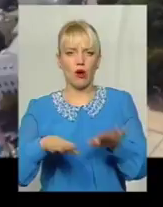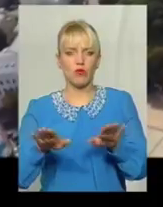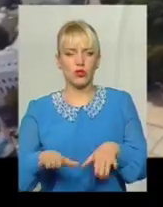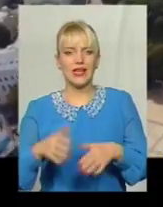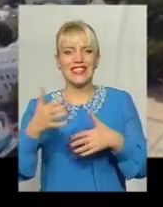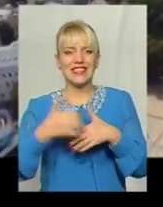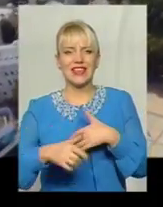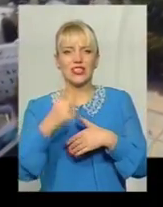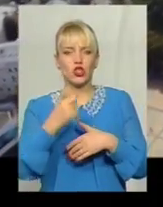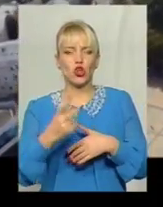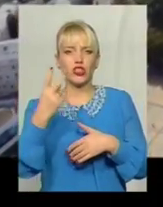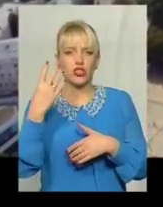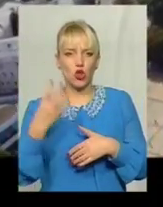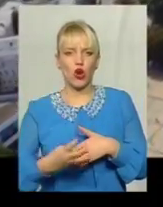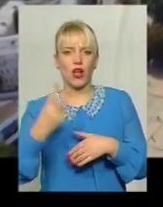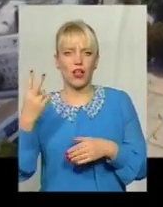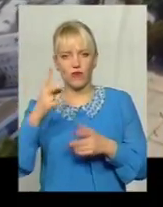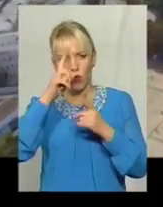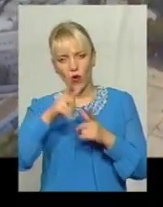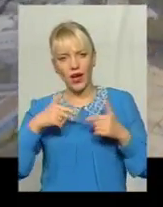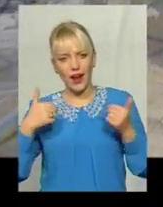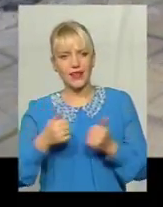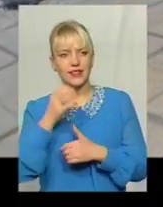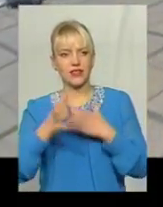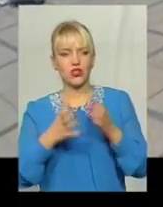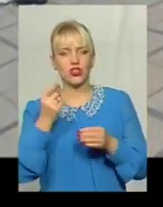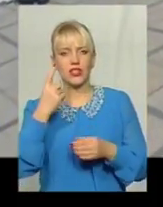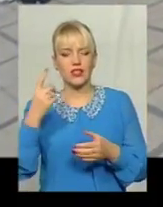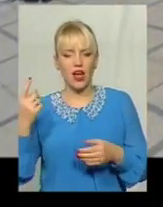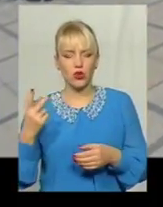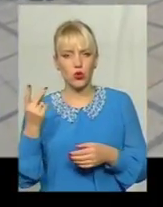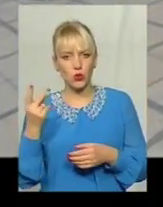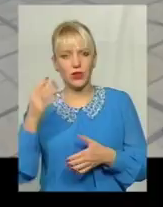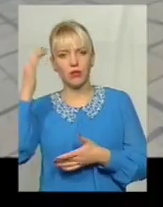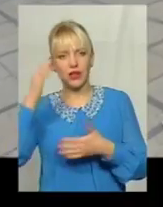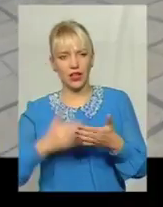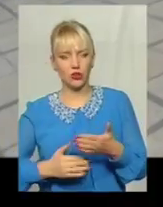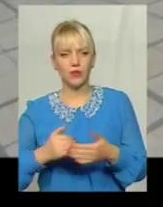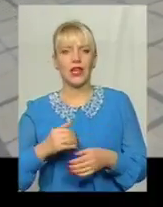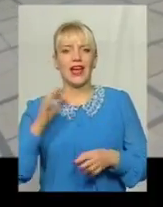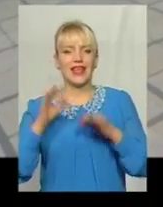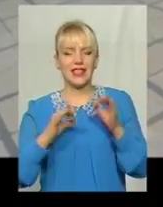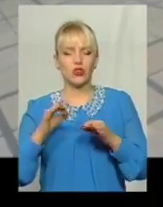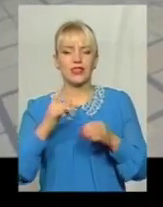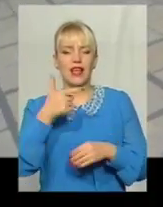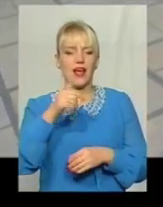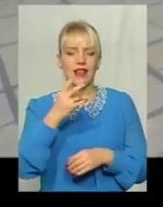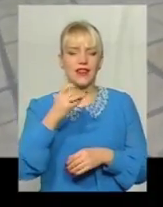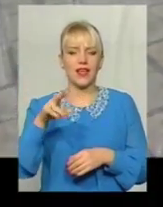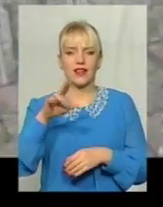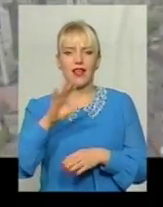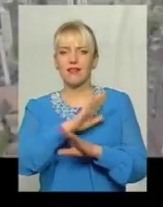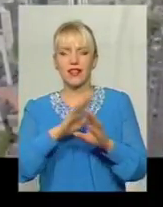142 країн світу Ще за одним рейтингом – індексом гендерної нерівності, що відображає такі